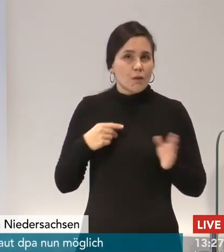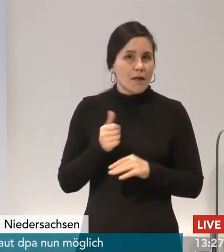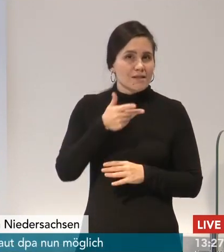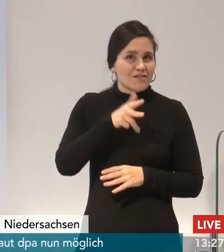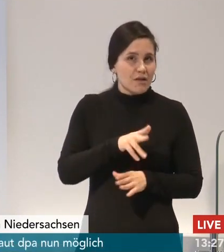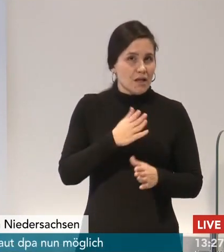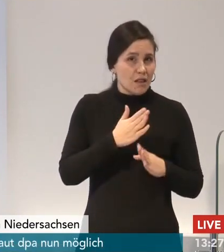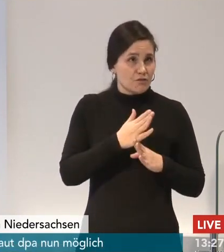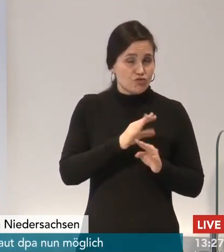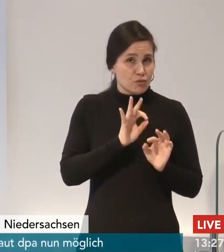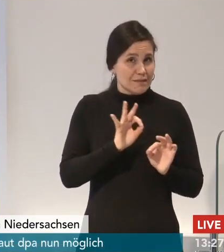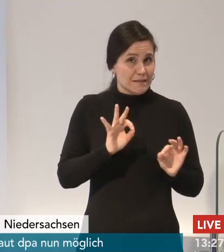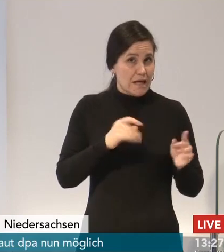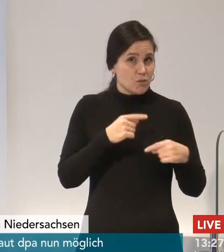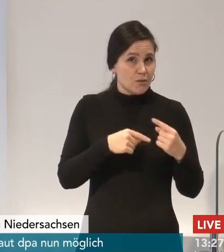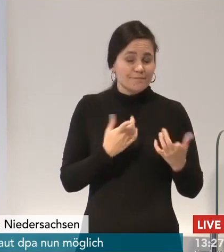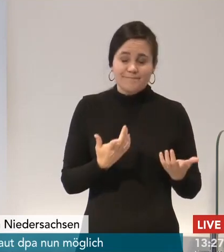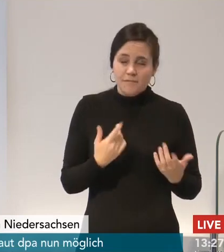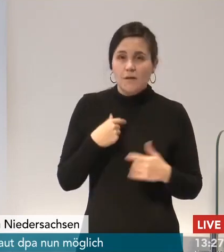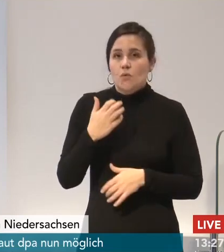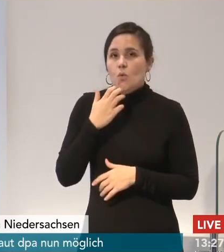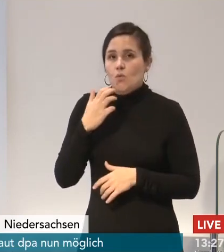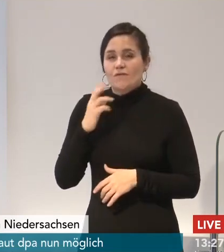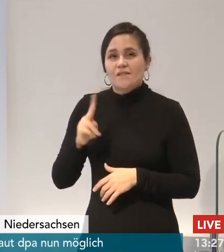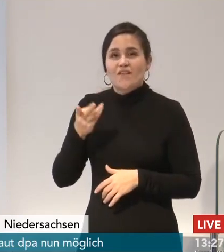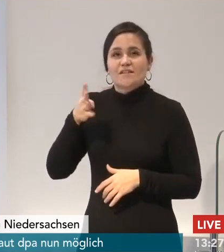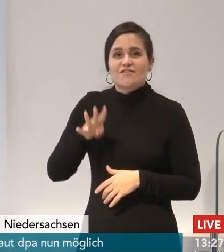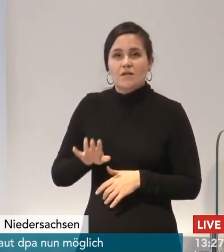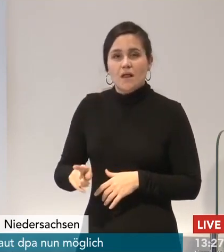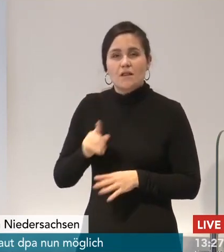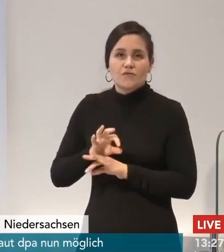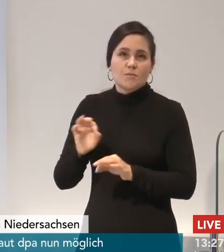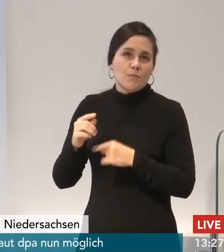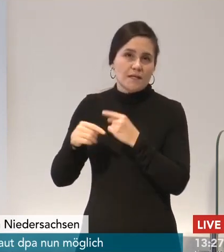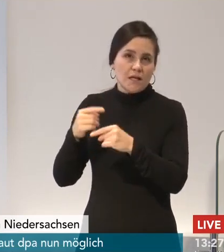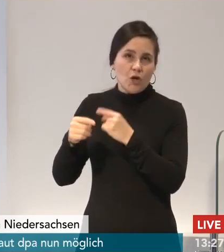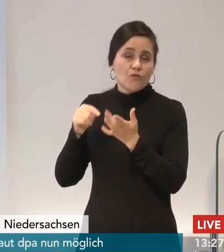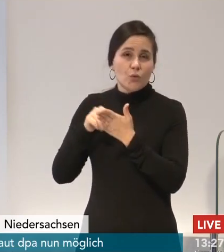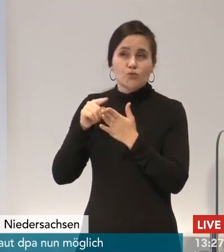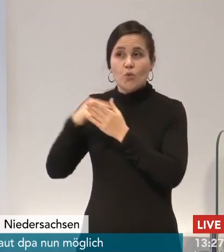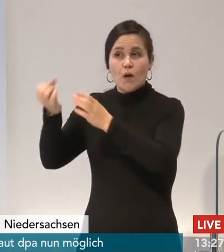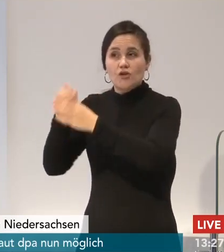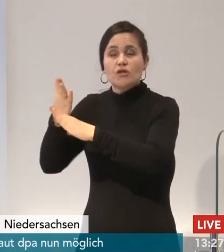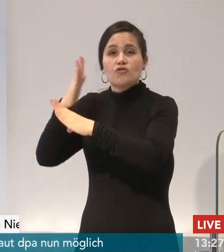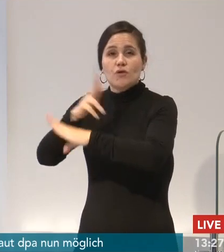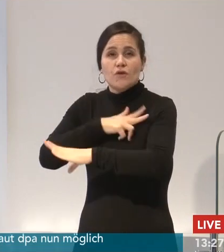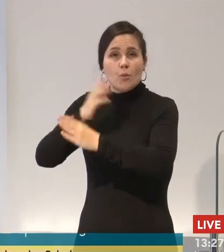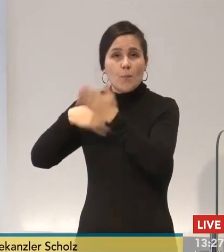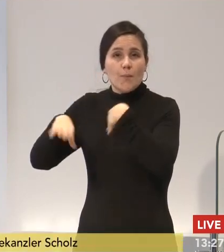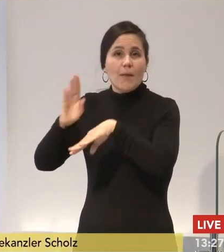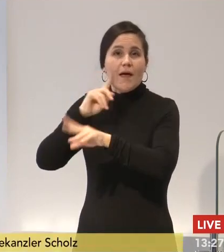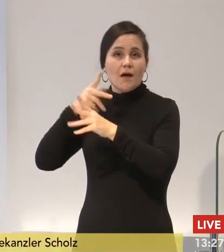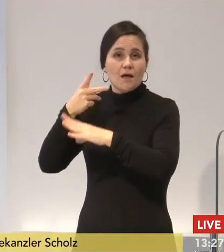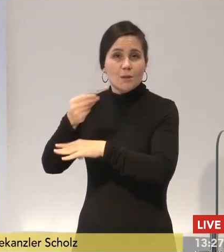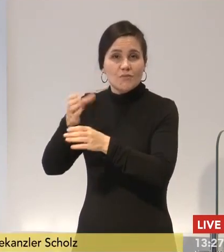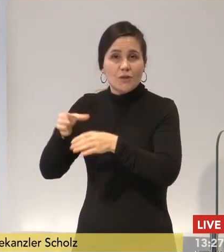Hoffnung für das zweite Quartal. Da haben die Hersteller sehr viel größere Mengen zugesagt und angekündigt. Und damit ist natürlich eine